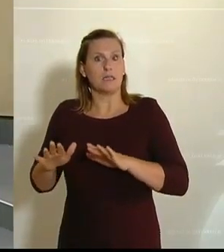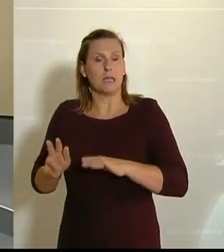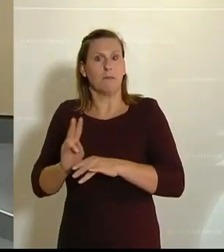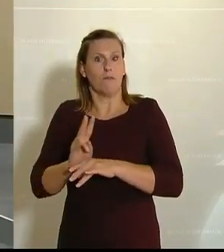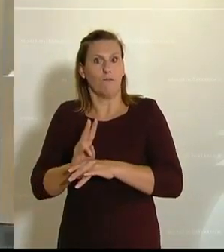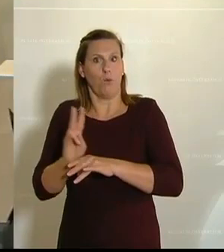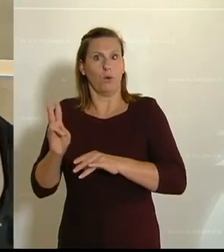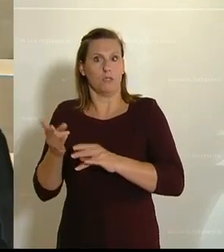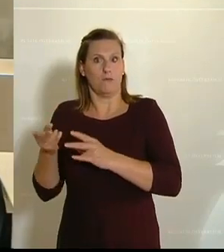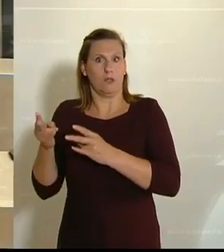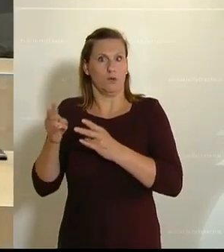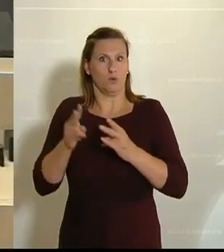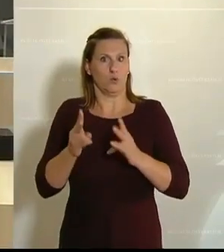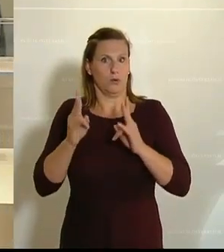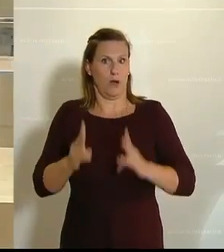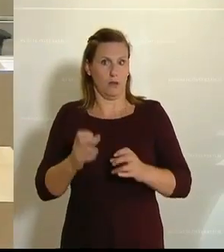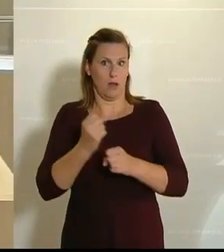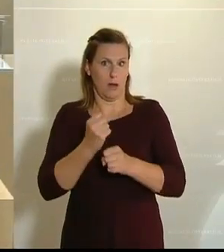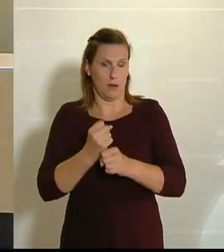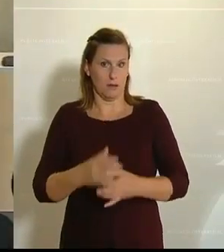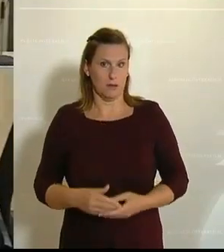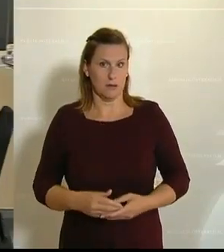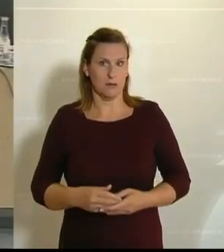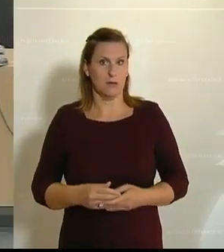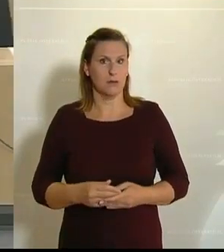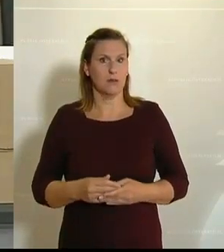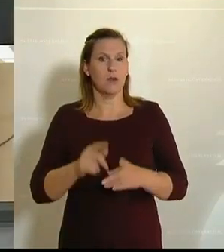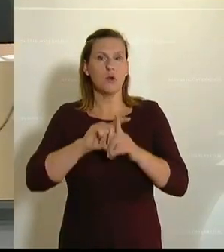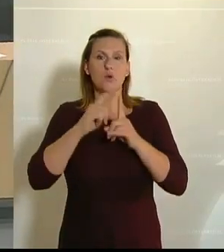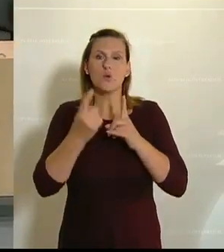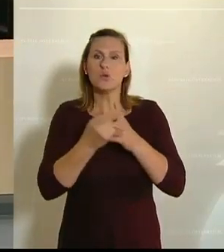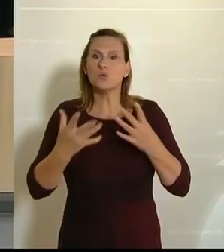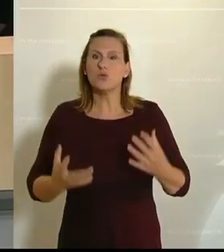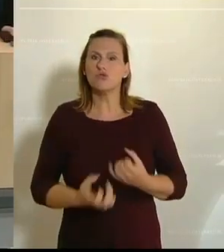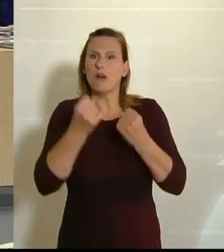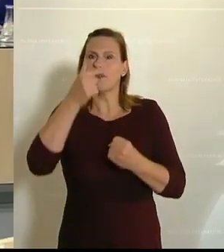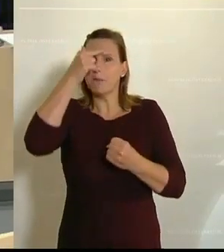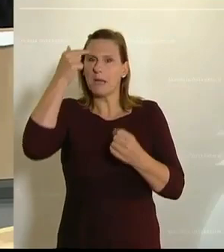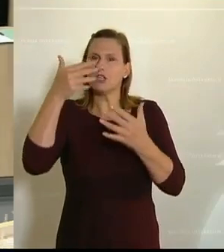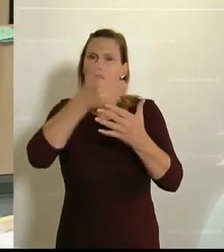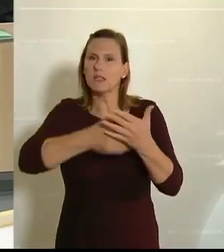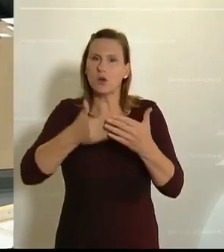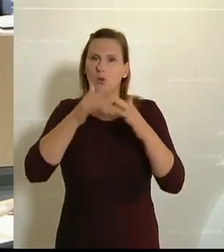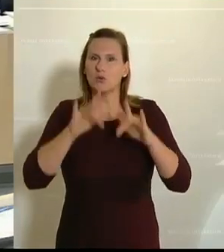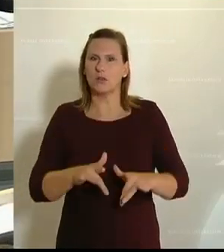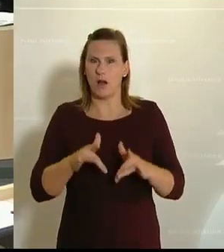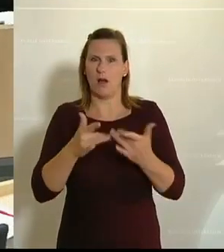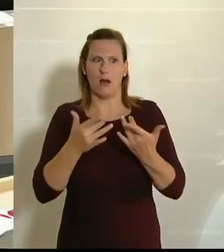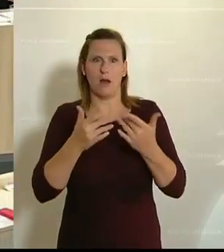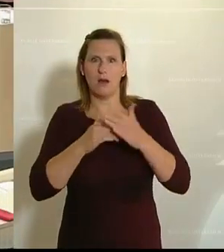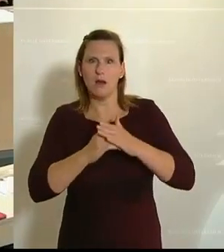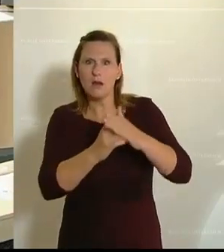arbeiten beginnen dürfen. Ja, die Kulturschaffenden und alle Menschen, die hinter den Künstlerinnen und Künstlern stehen.